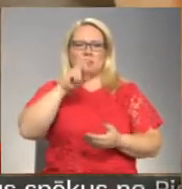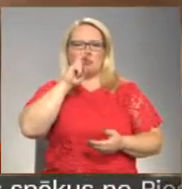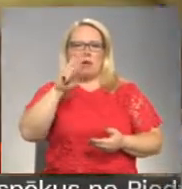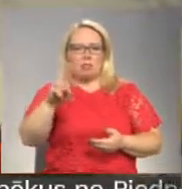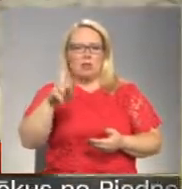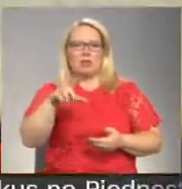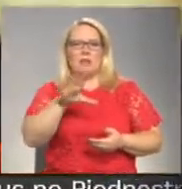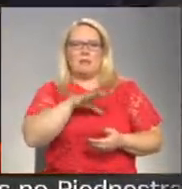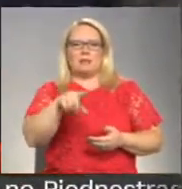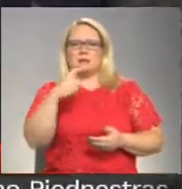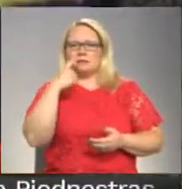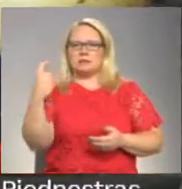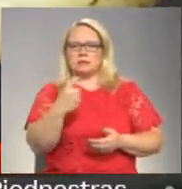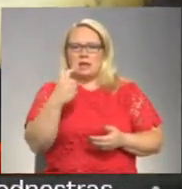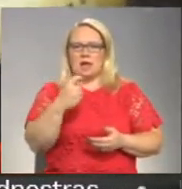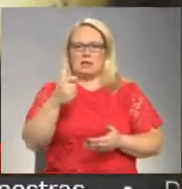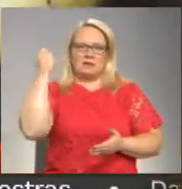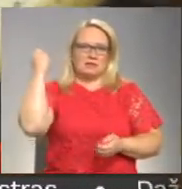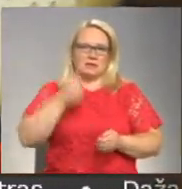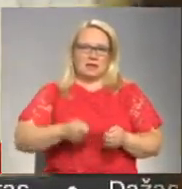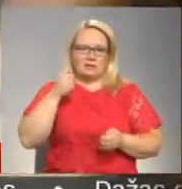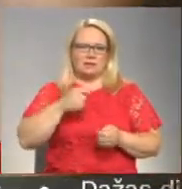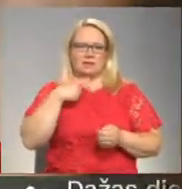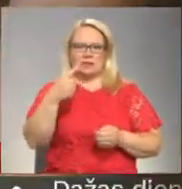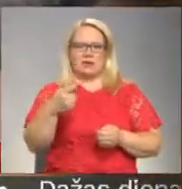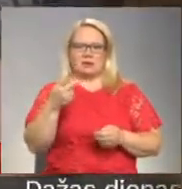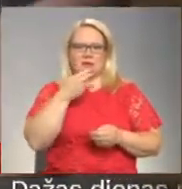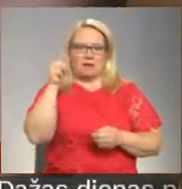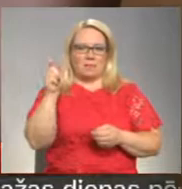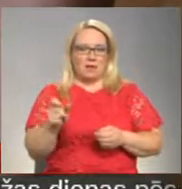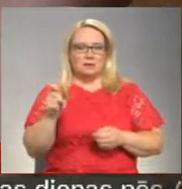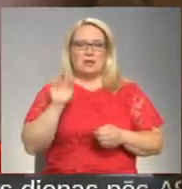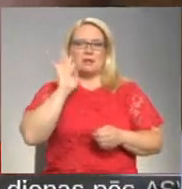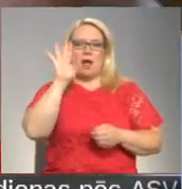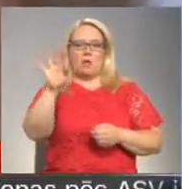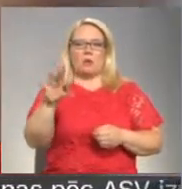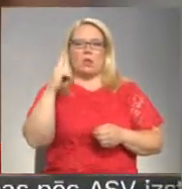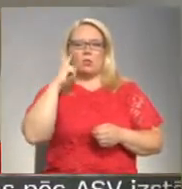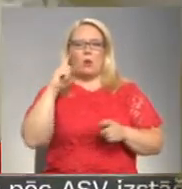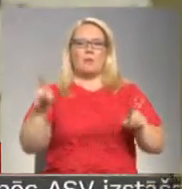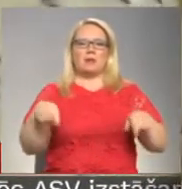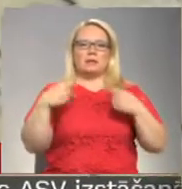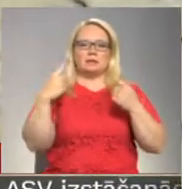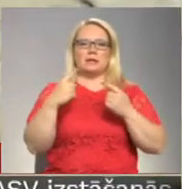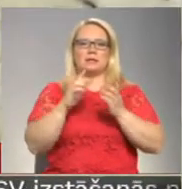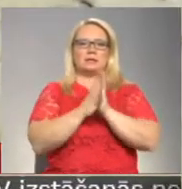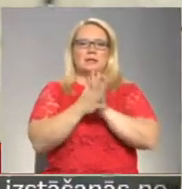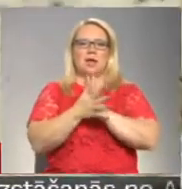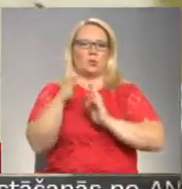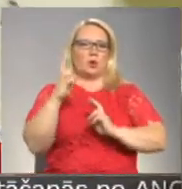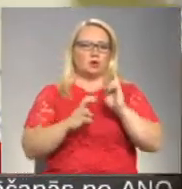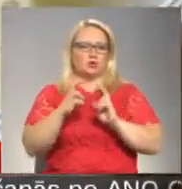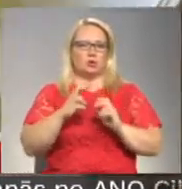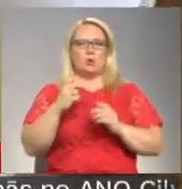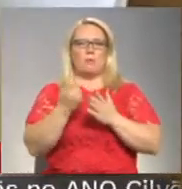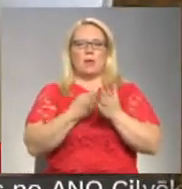tad gan tie bijuši tik cieti, ka skaldīt ar cirvi, stāstamāja. Nākotne esot doma attīstīt sieru ražošanu, jo